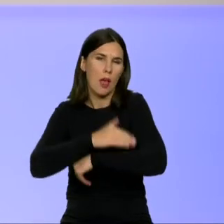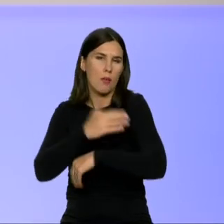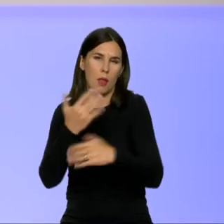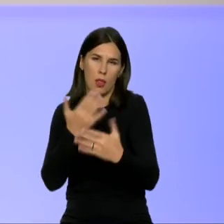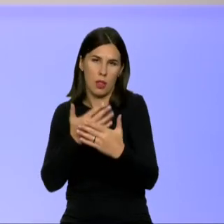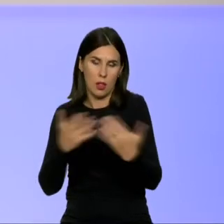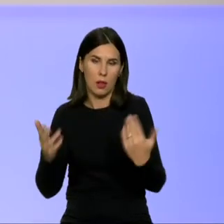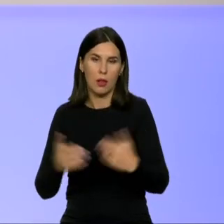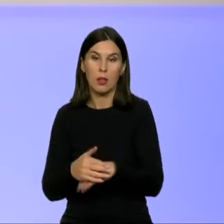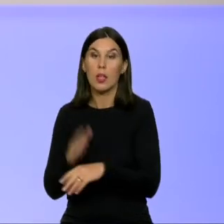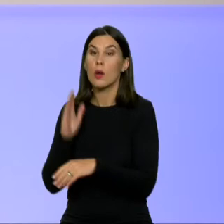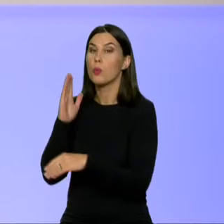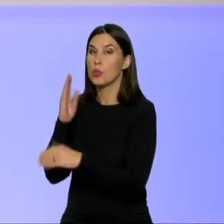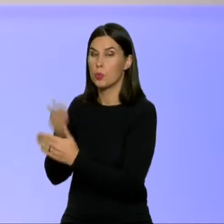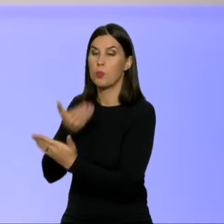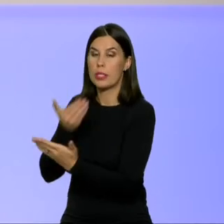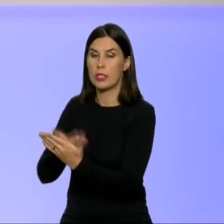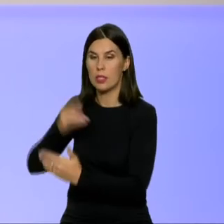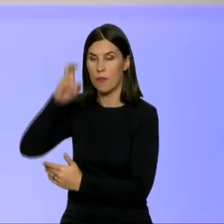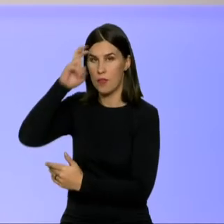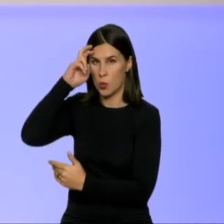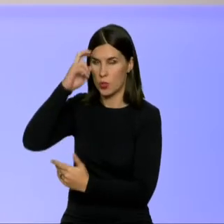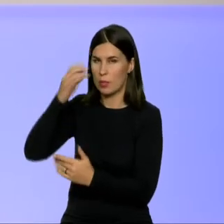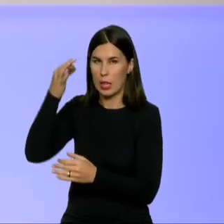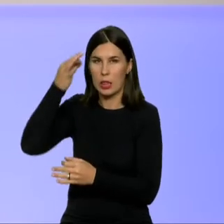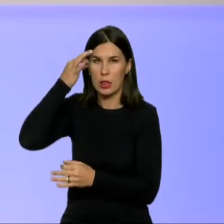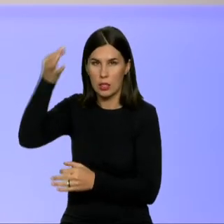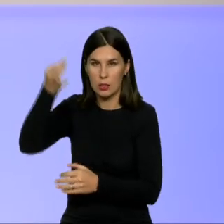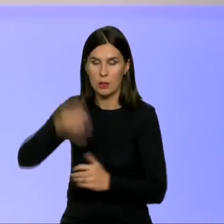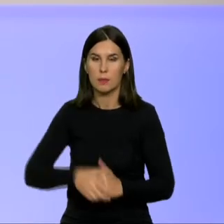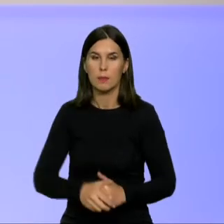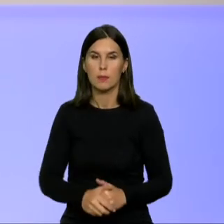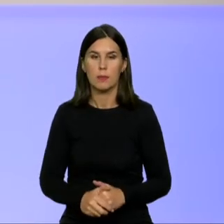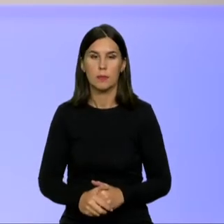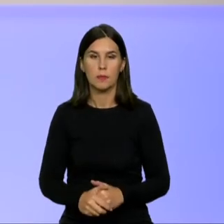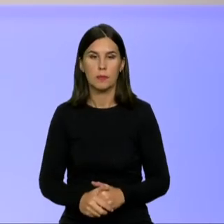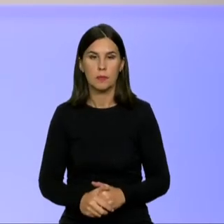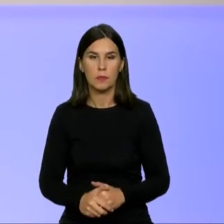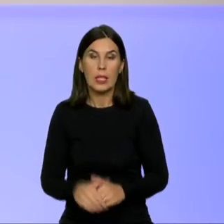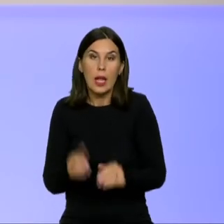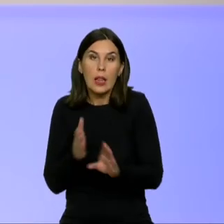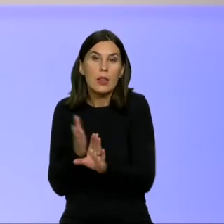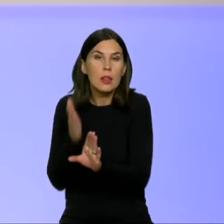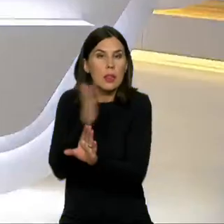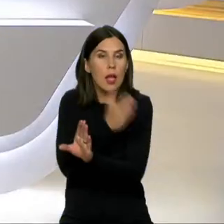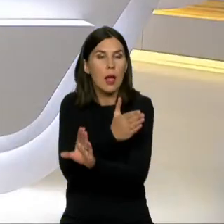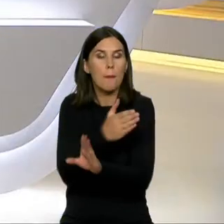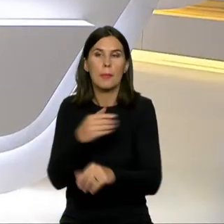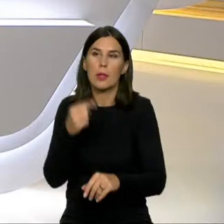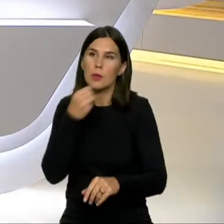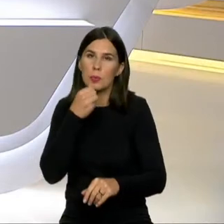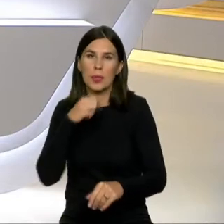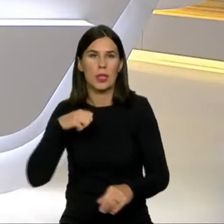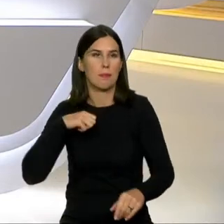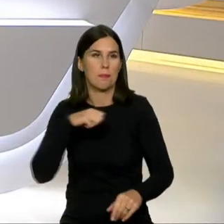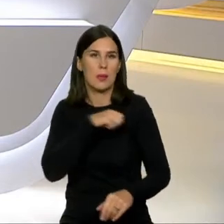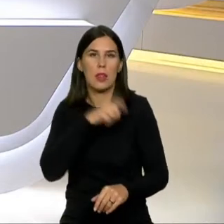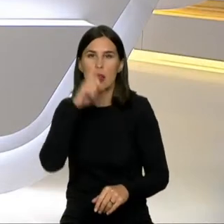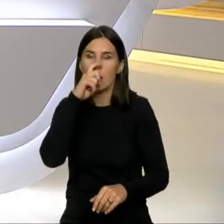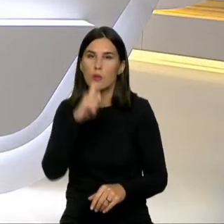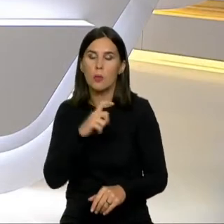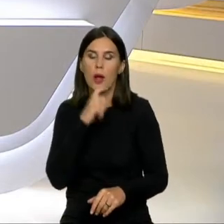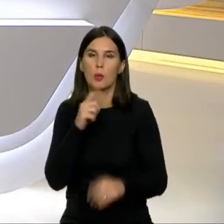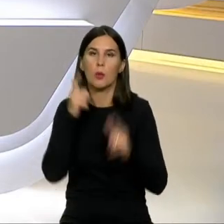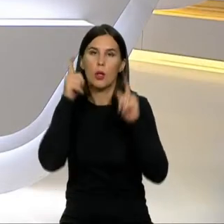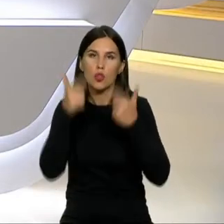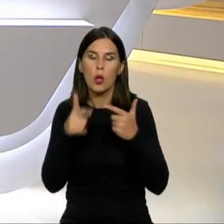reikia pripažinti, kad pradžiai galbūt nesuvokiam situacijos rimtumo. Bet buvo žalių kurios suvokiam. Taip, ir